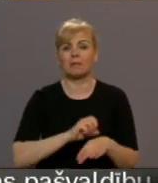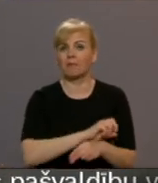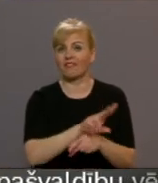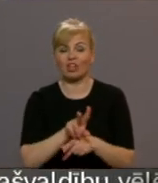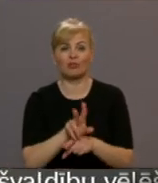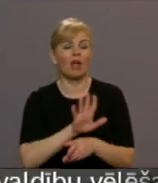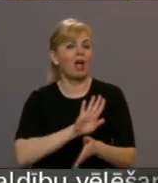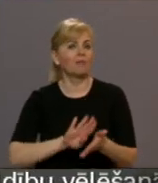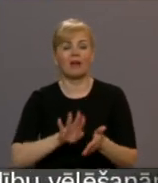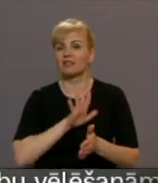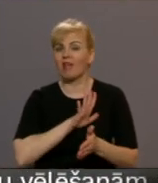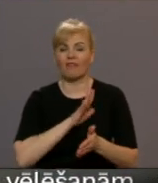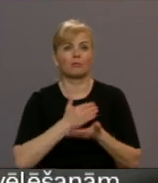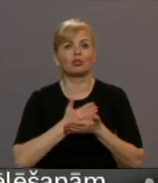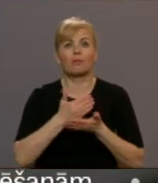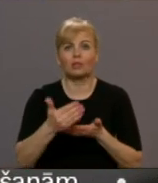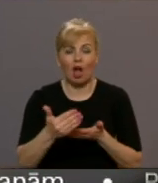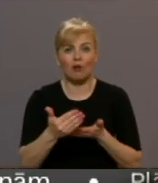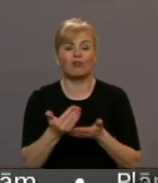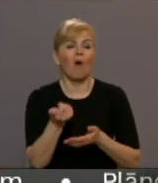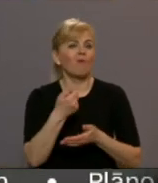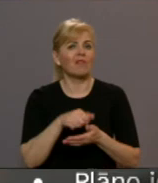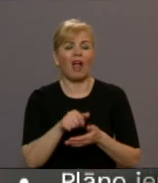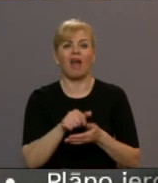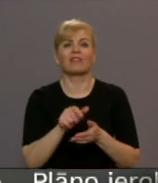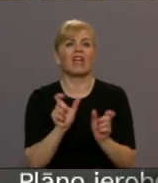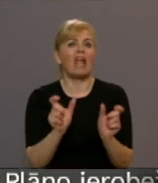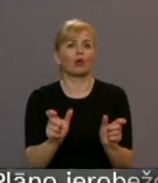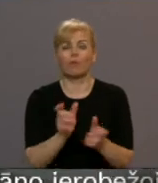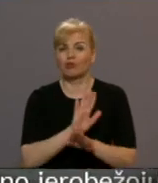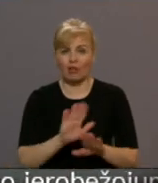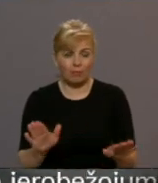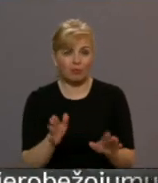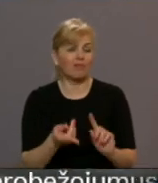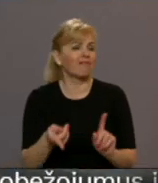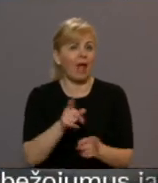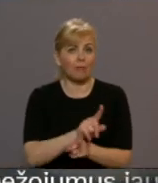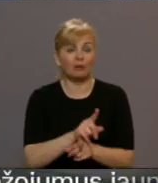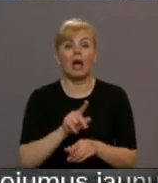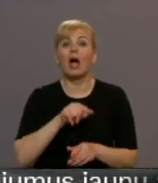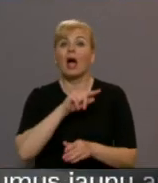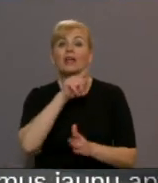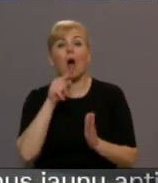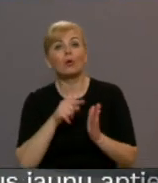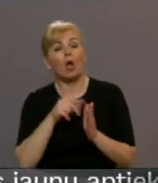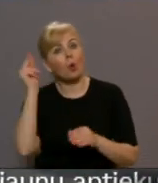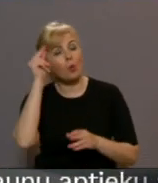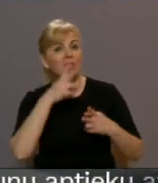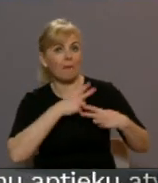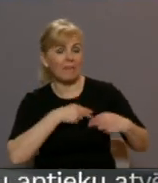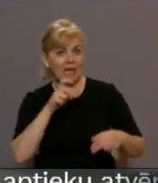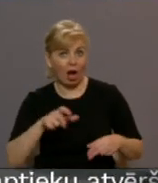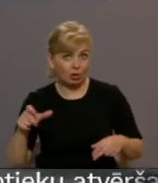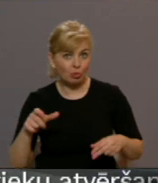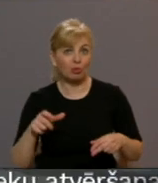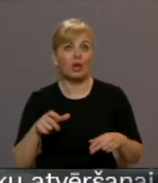tā mēs netiksim nekurs priekš, nebeigsies ierobežojumi un bez tā nekas nemainīsies. Es jautāju savus kursu biedrus un viņi teica, ka